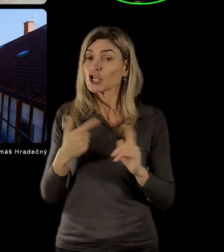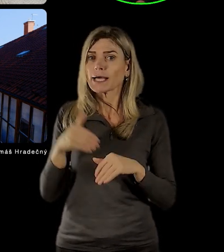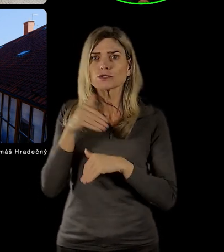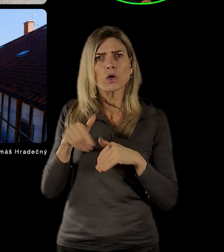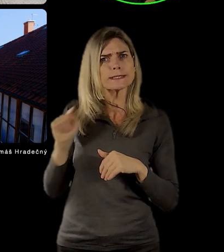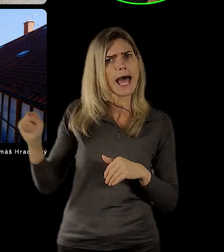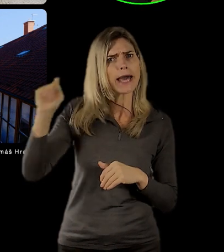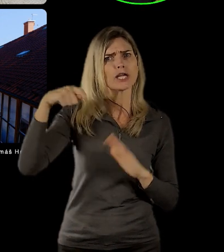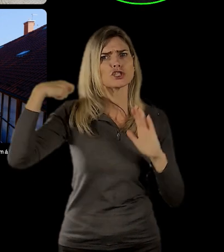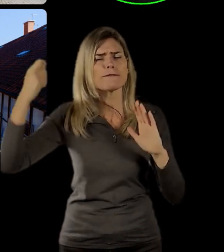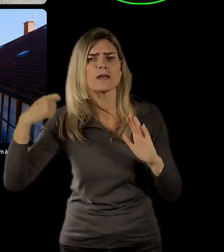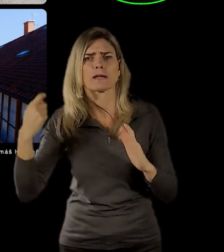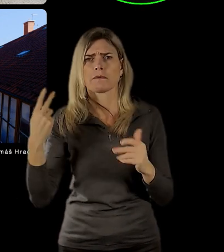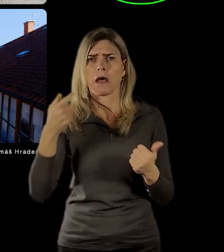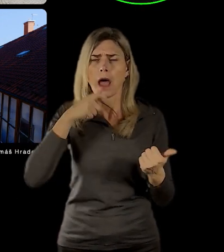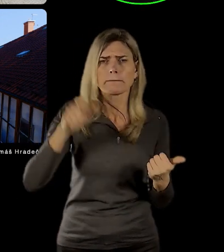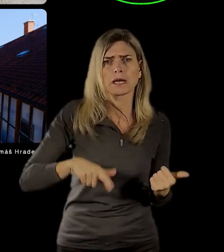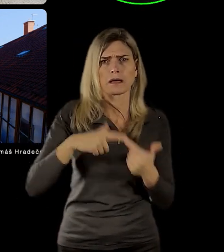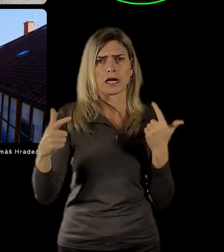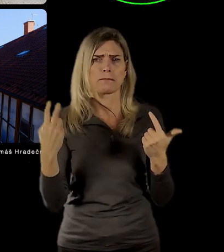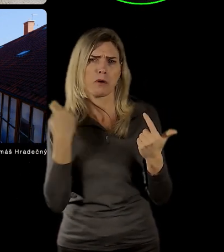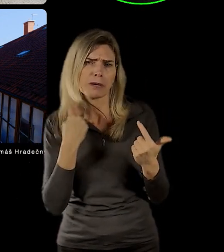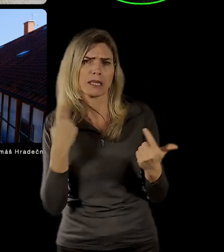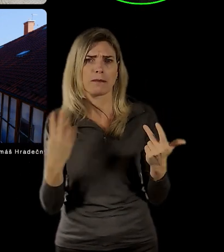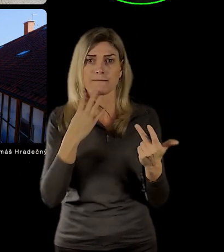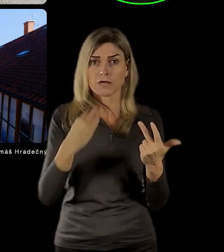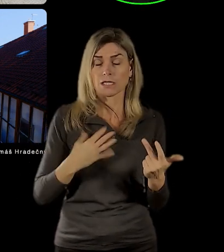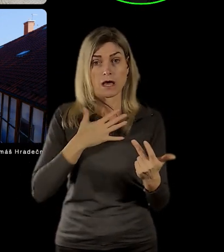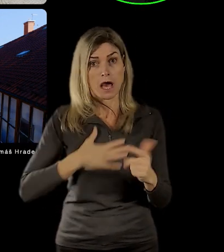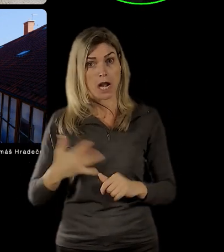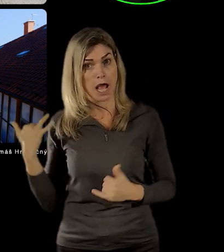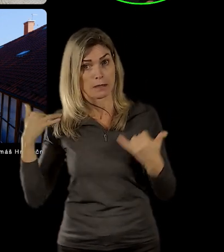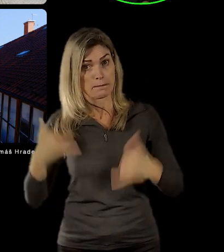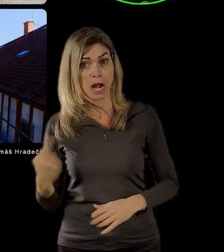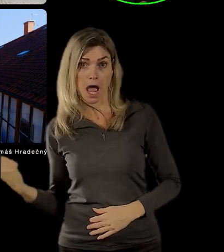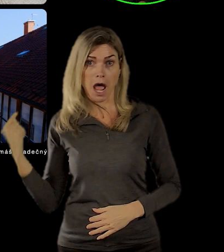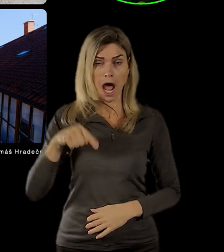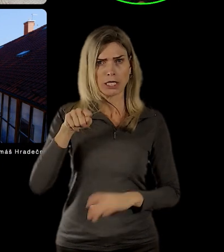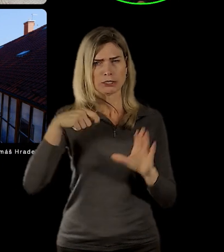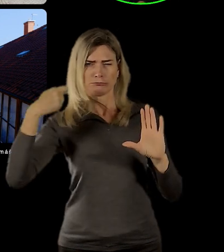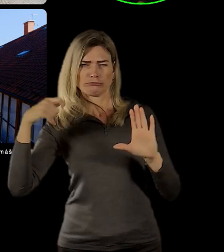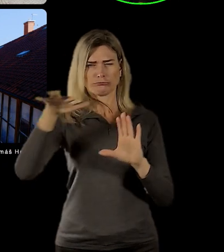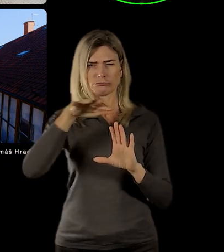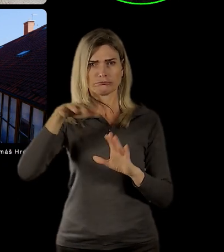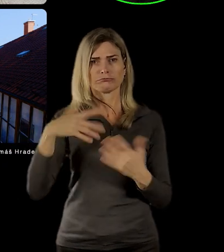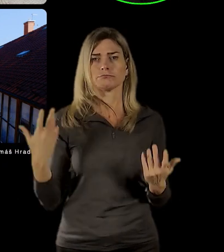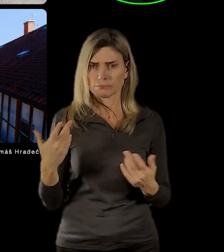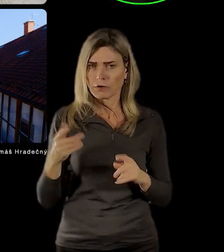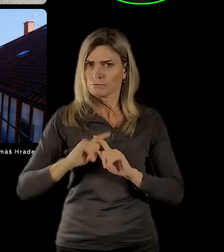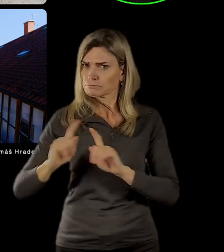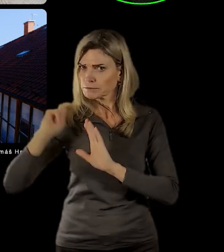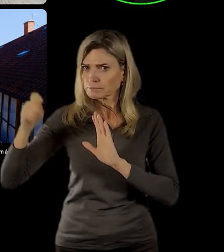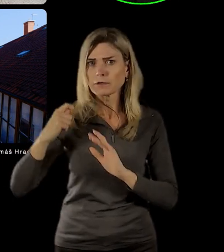amerických, britských nebo francouzských. Tu hrál roli Vídně, jindy